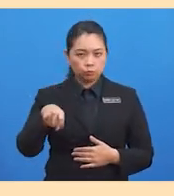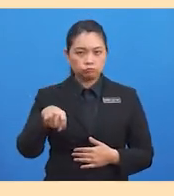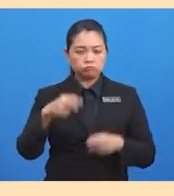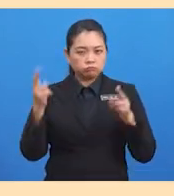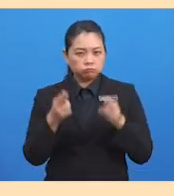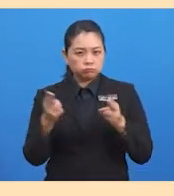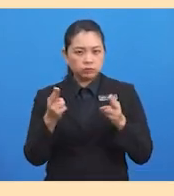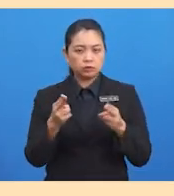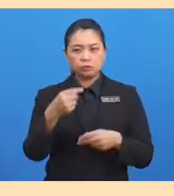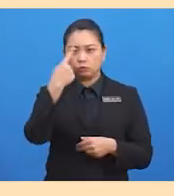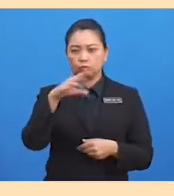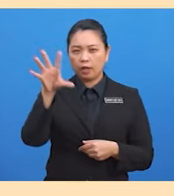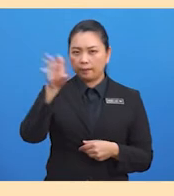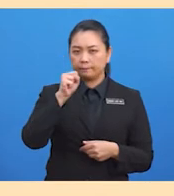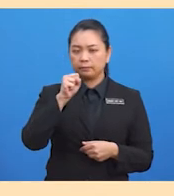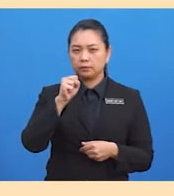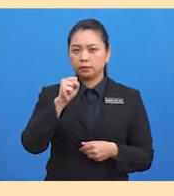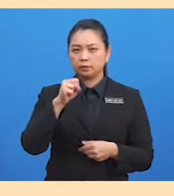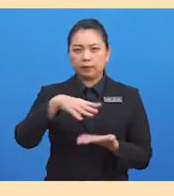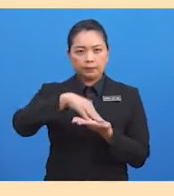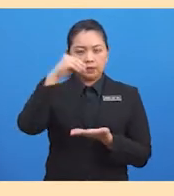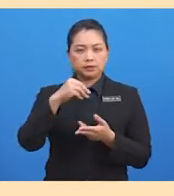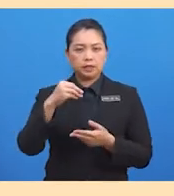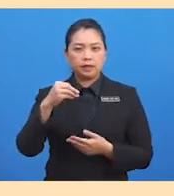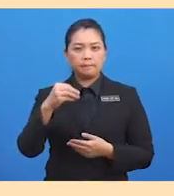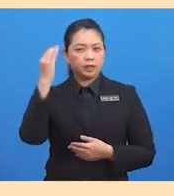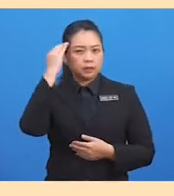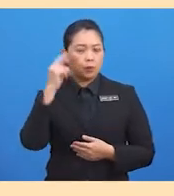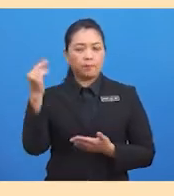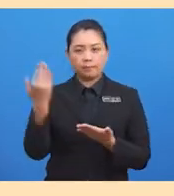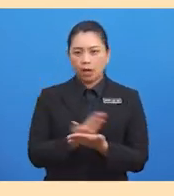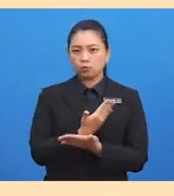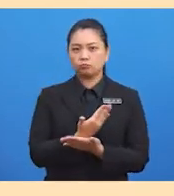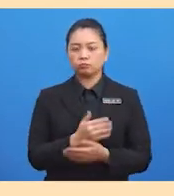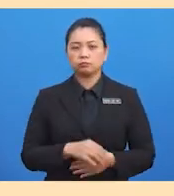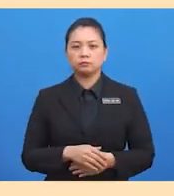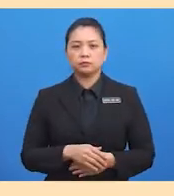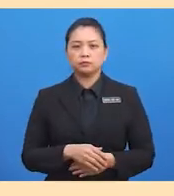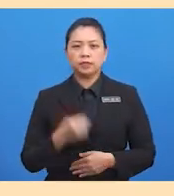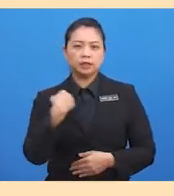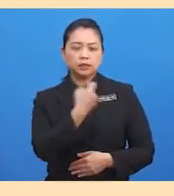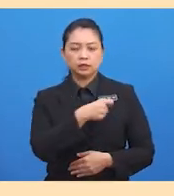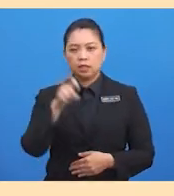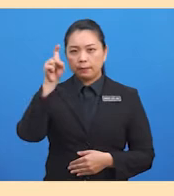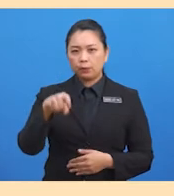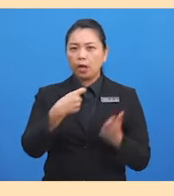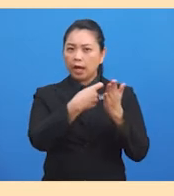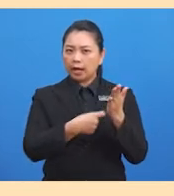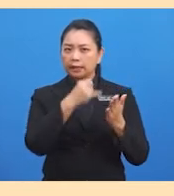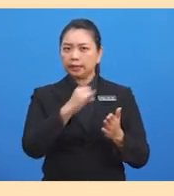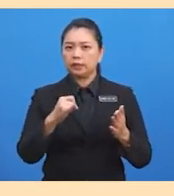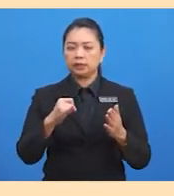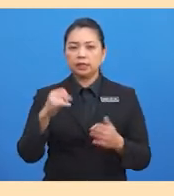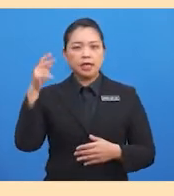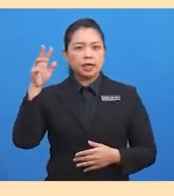untuk menimba pengetahuan baharu dalam kehidupan. Selain itu, kita juga perlu menghargai